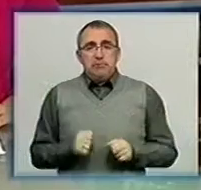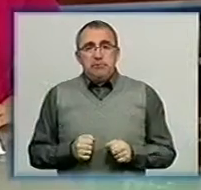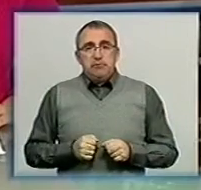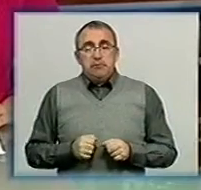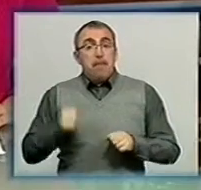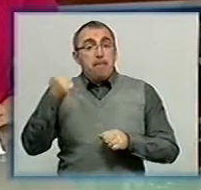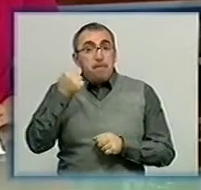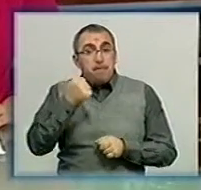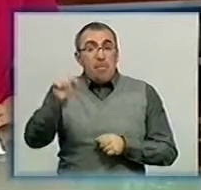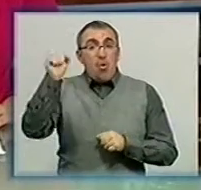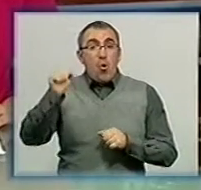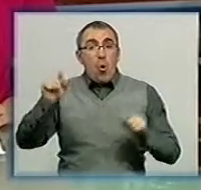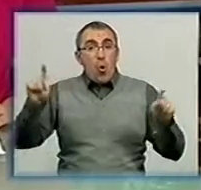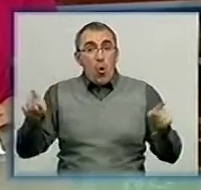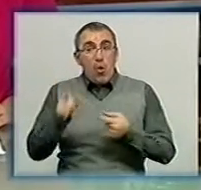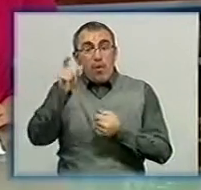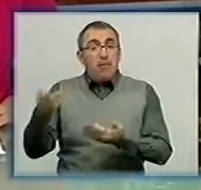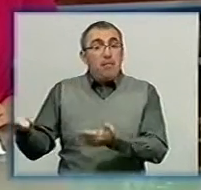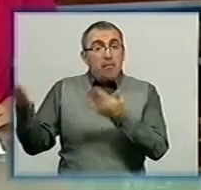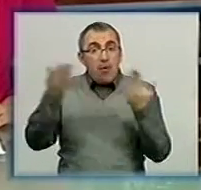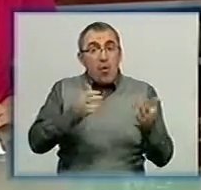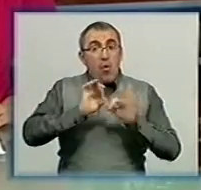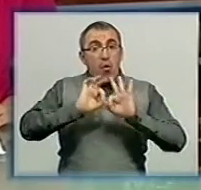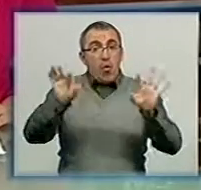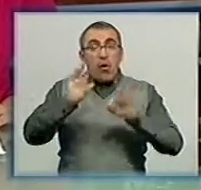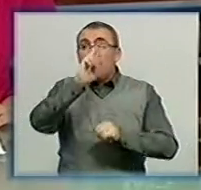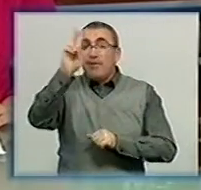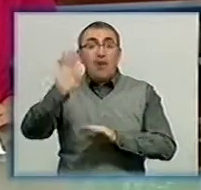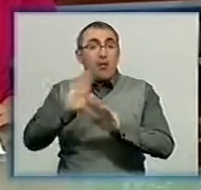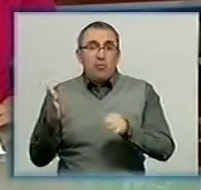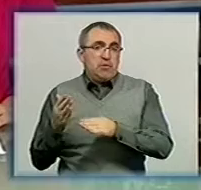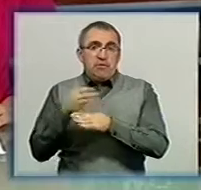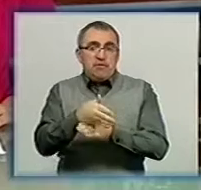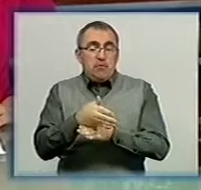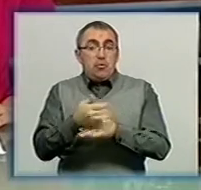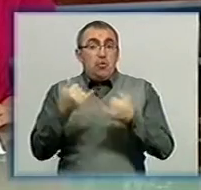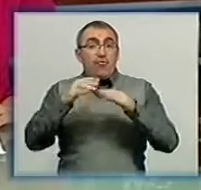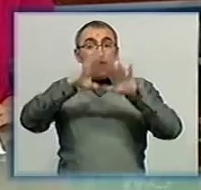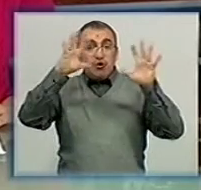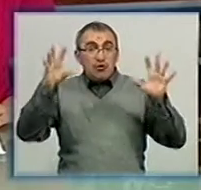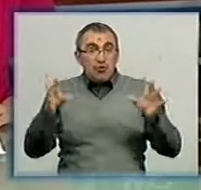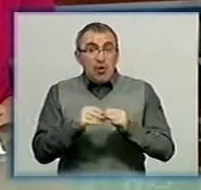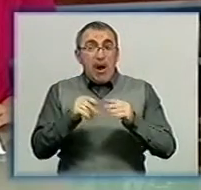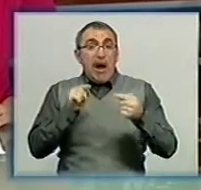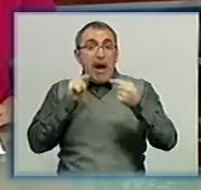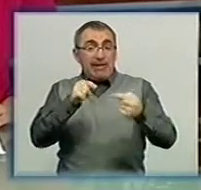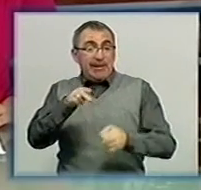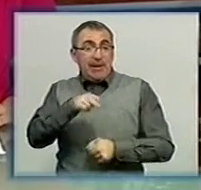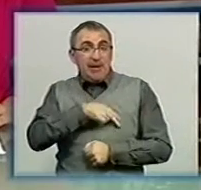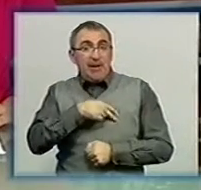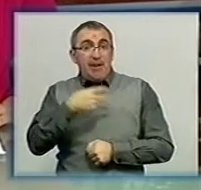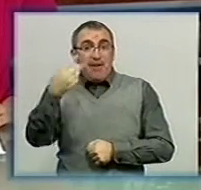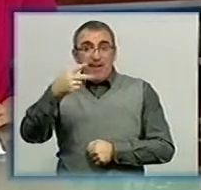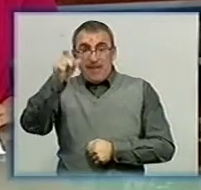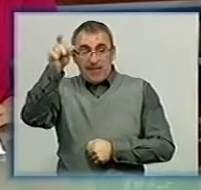Переможців організатори запросили на оголошення результатів, однак ніхто не з'явився. Усього ж у списку антипремій зо два десятки